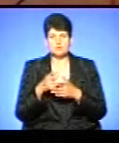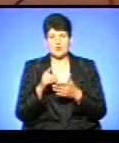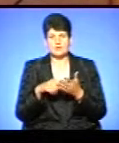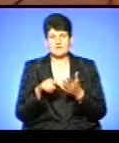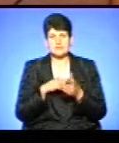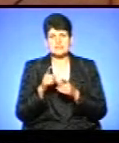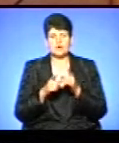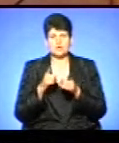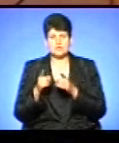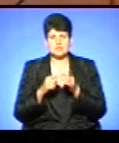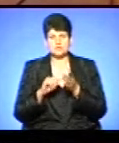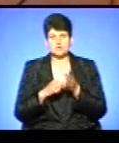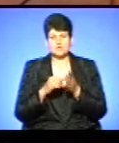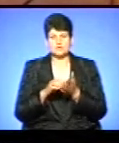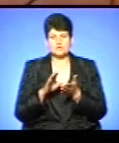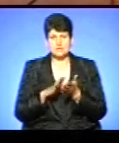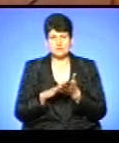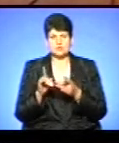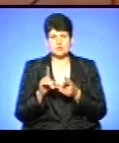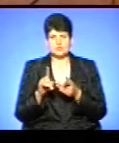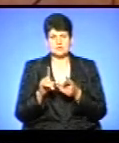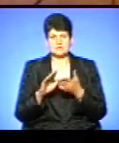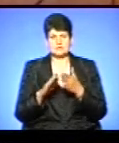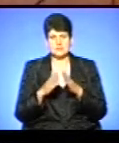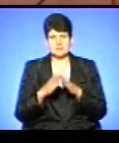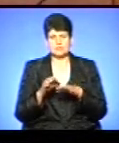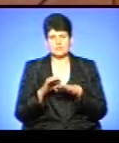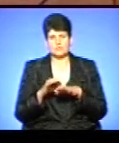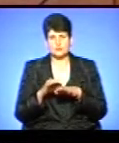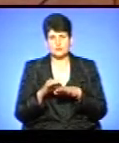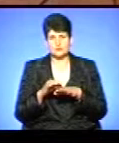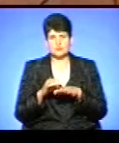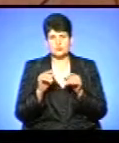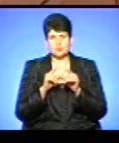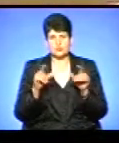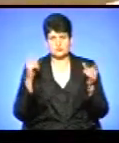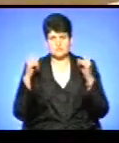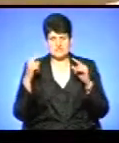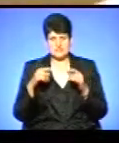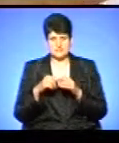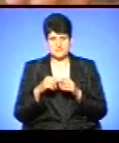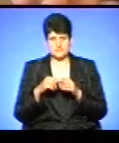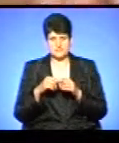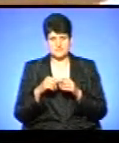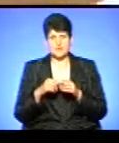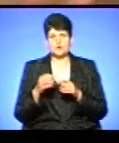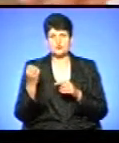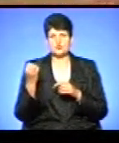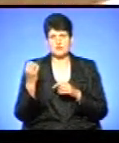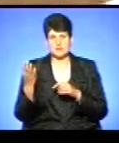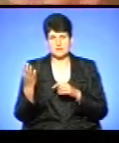реорганізацію, відповідно довідку з реєстру, що станом на час слухання справ відбувається з тою школою мистецтв. Тоді 14